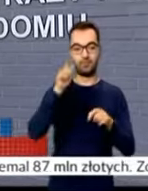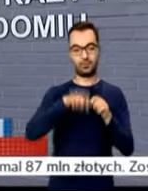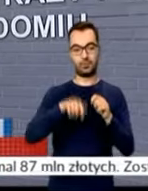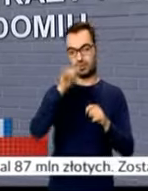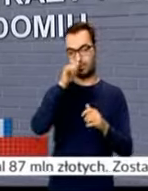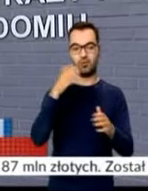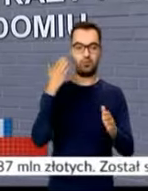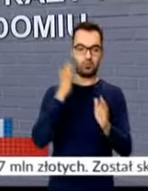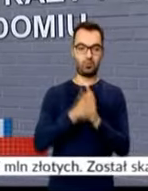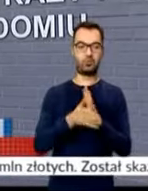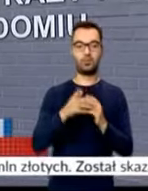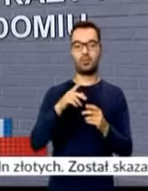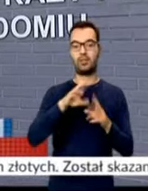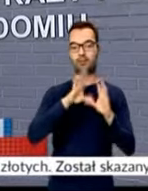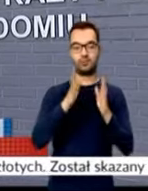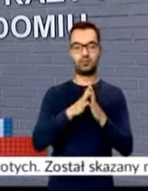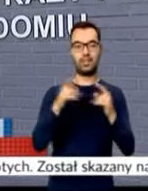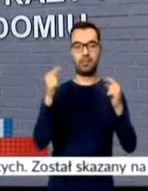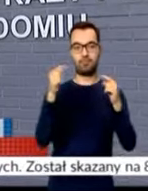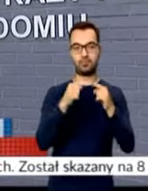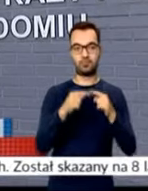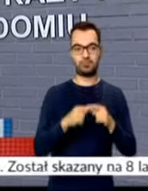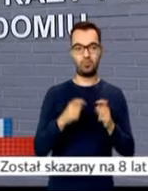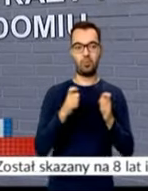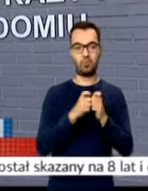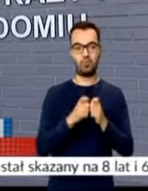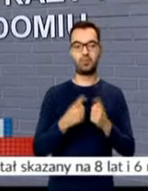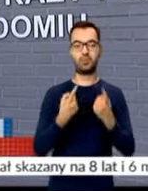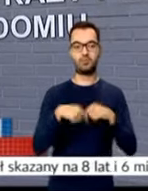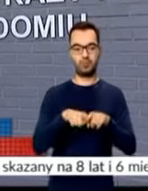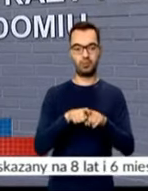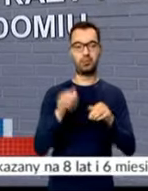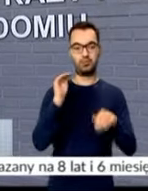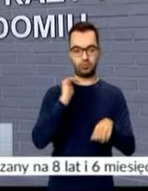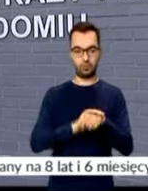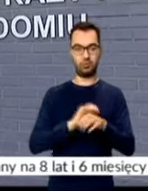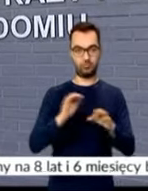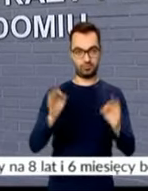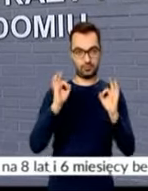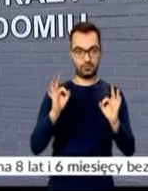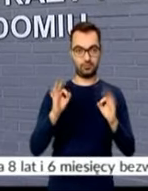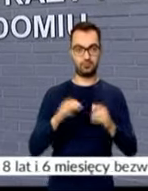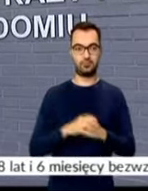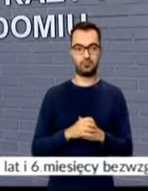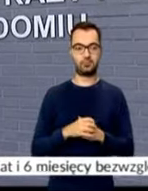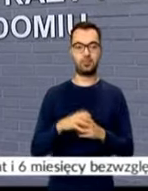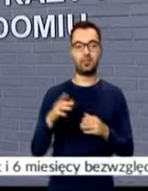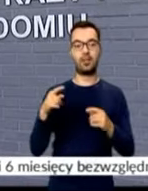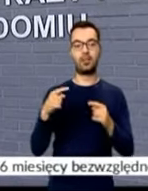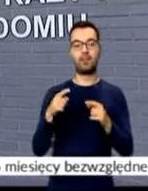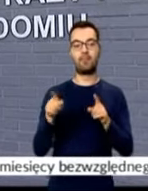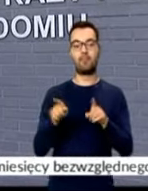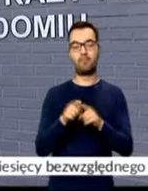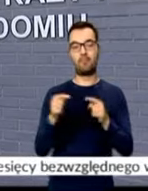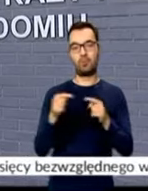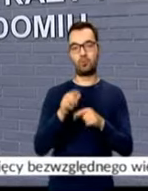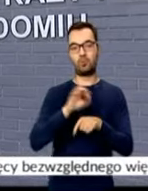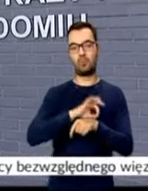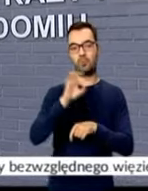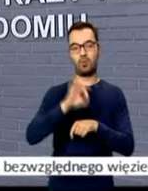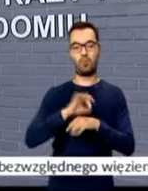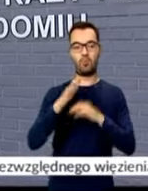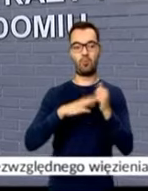jednoznacznie odnieść się do wszystkich aspektów zgodności wykonania tego budynku z projektem budowlanym oraz